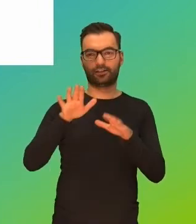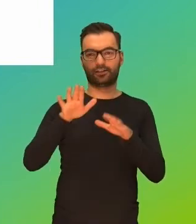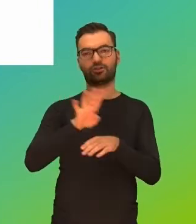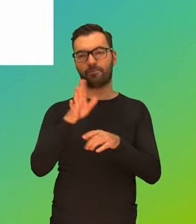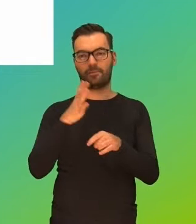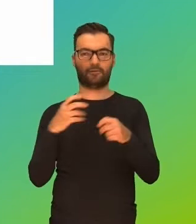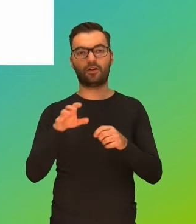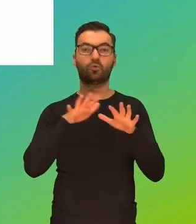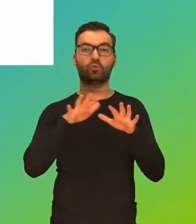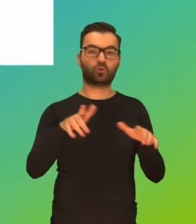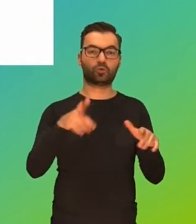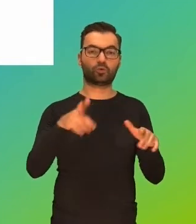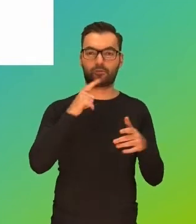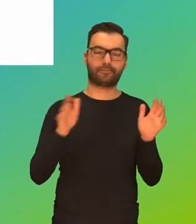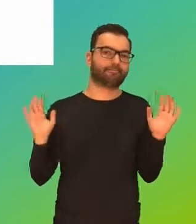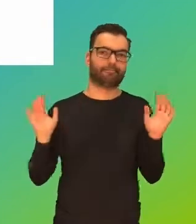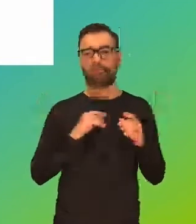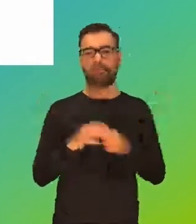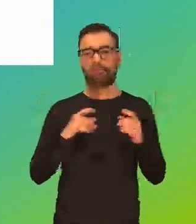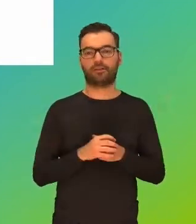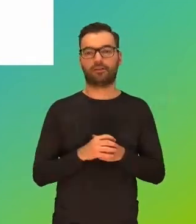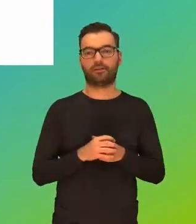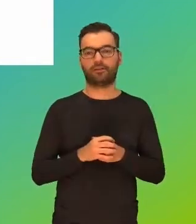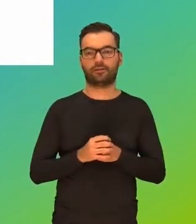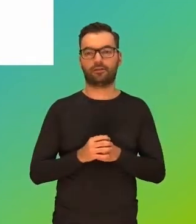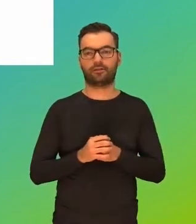Czy to jest dużo, czy to jest mało, tutaj można pewnie dyskutować.